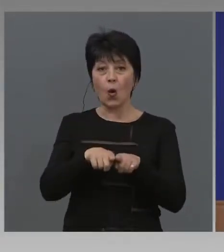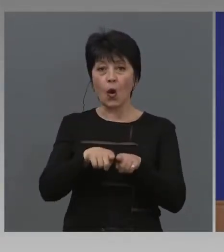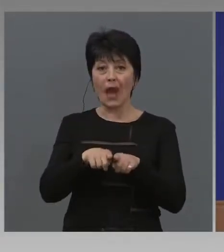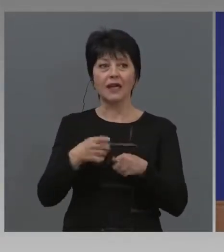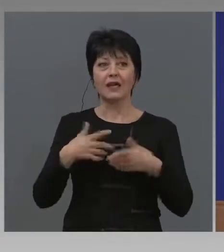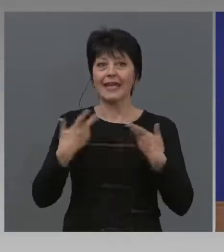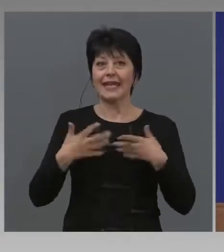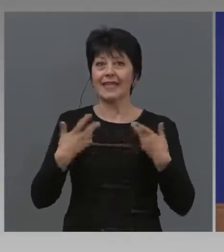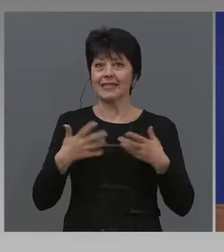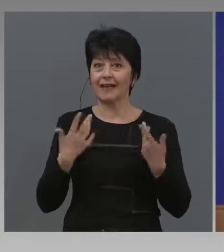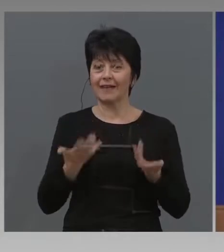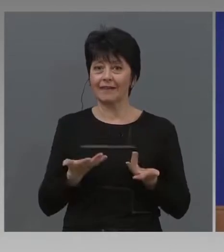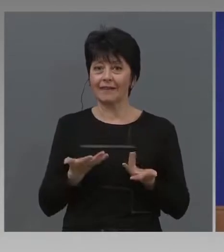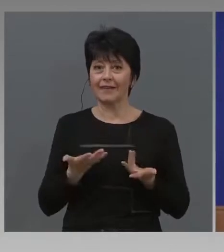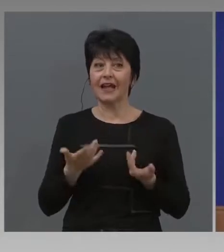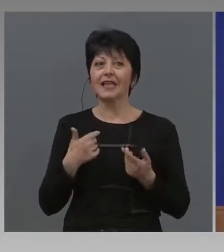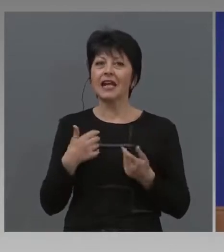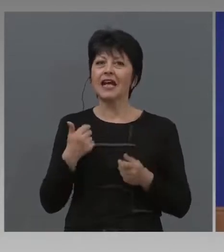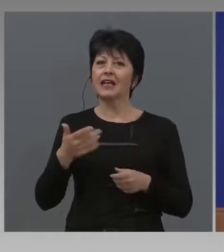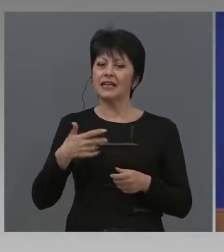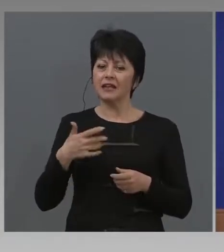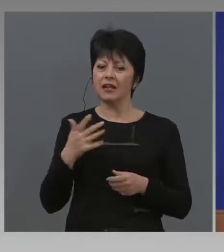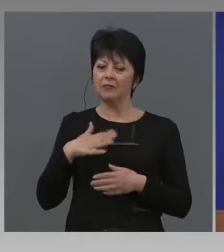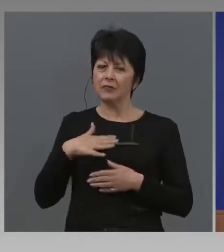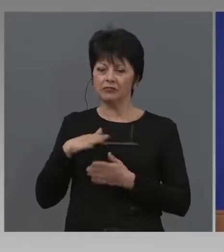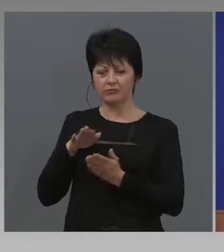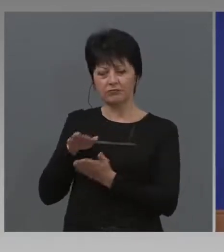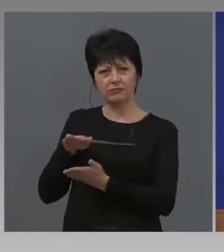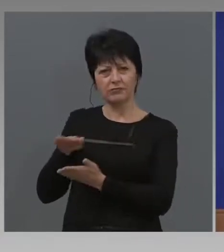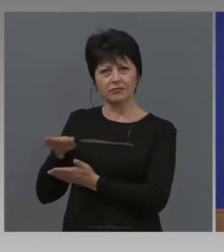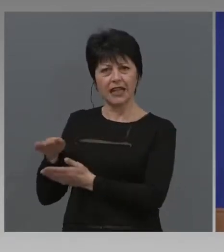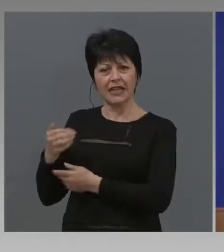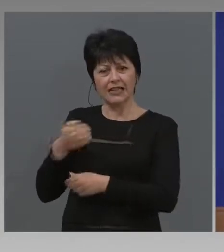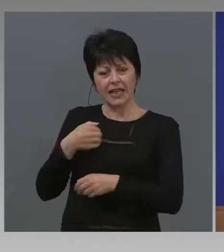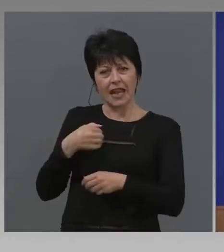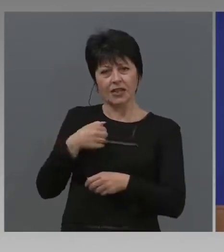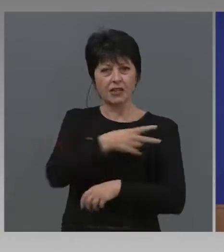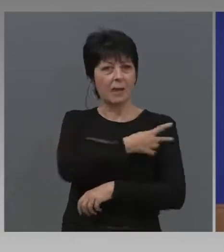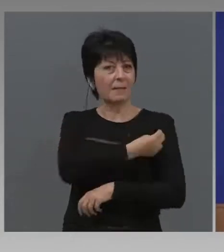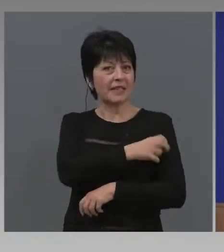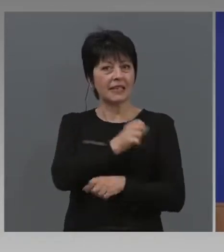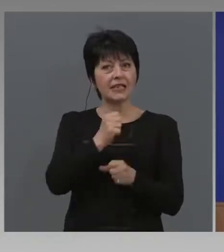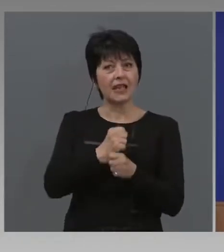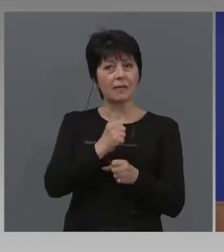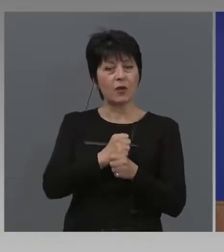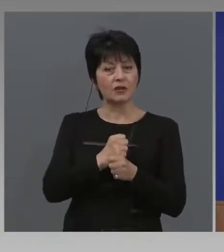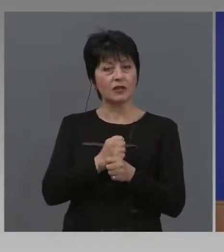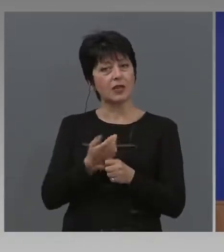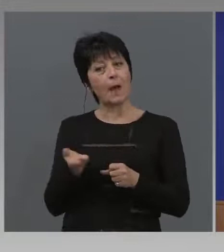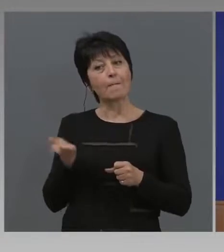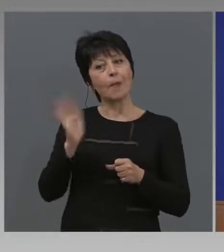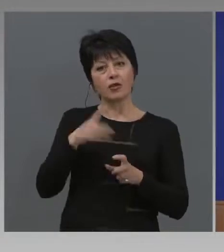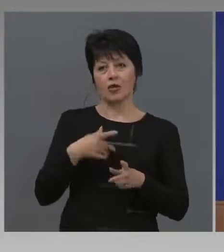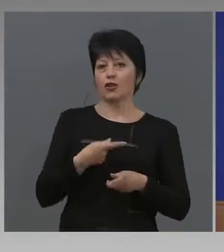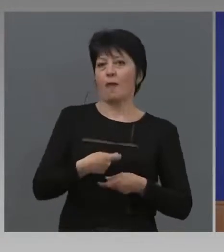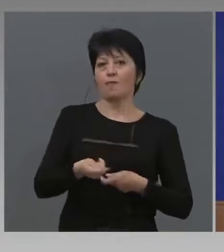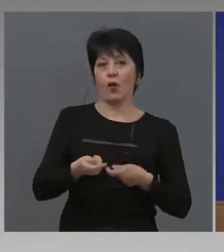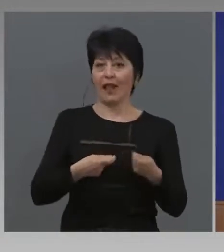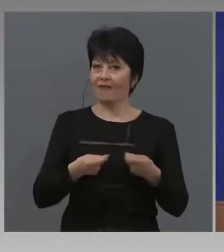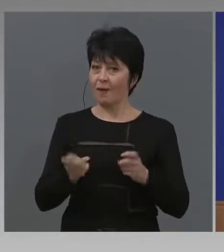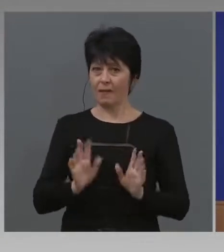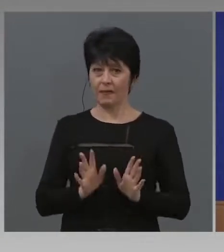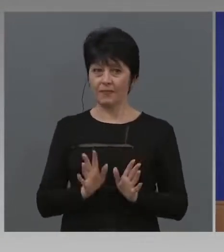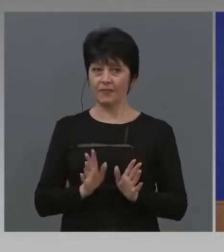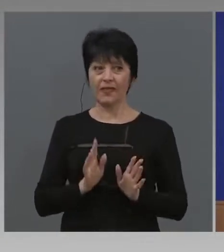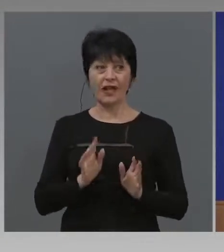презапасиме нашите медицински лица и 100 000 облеклаше. Проведеме. Компазите си проведат, защото